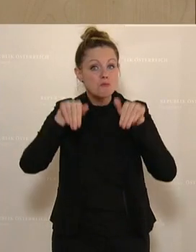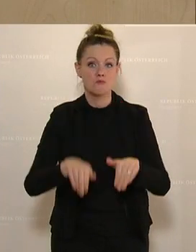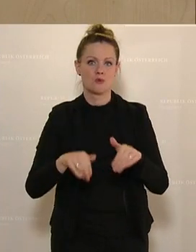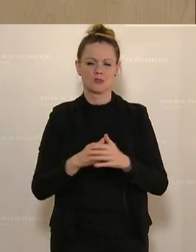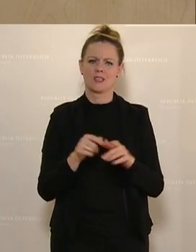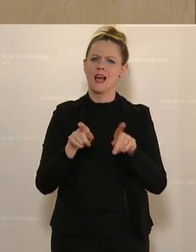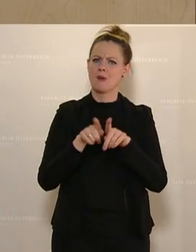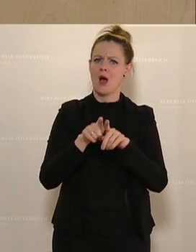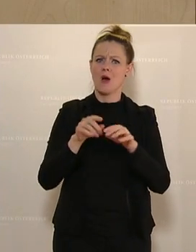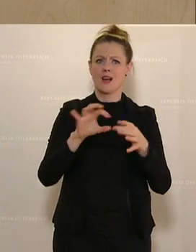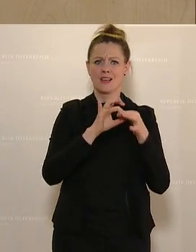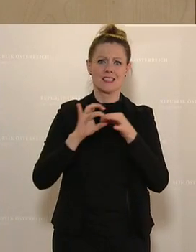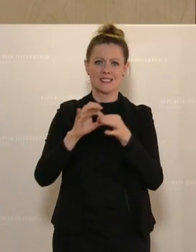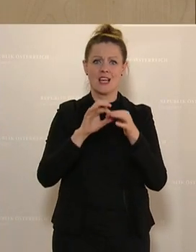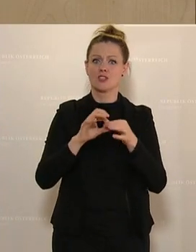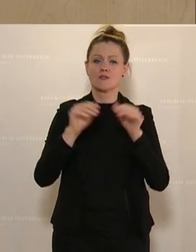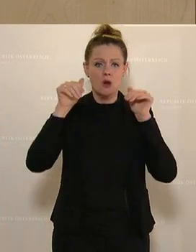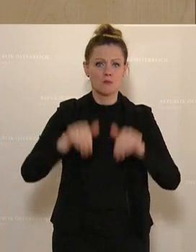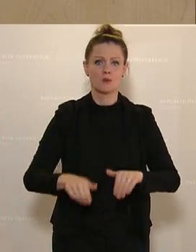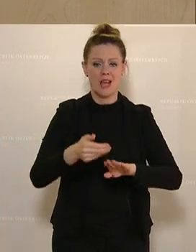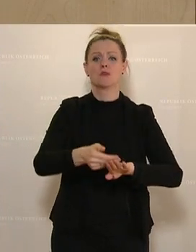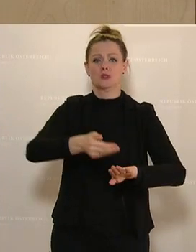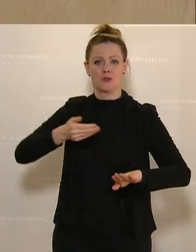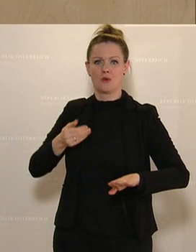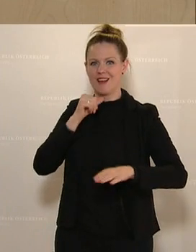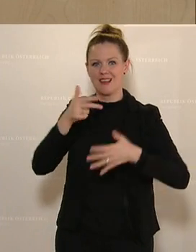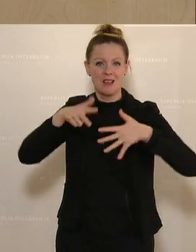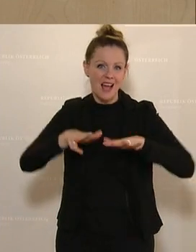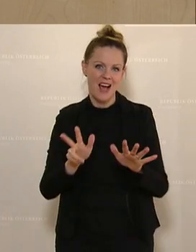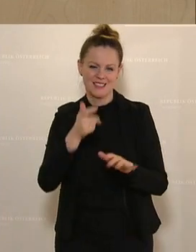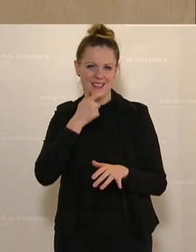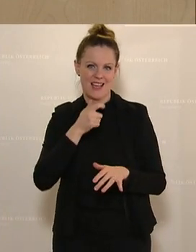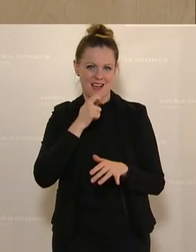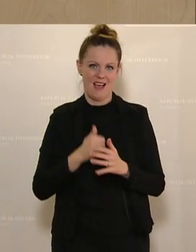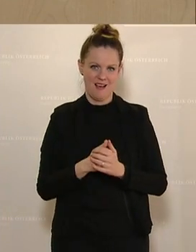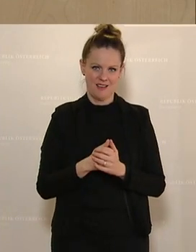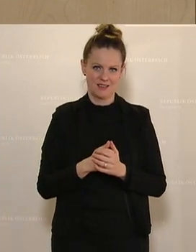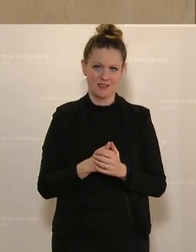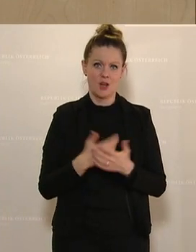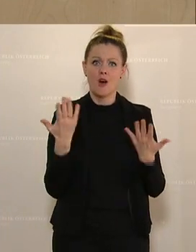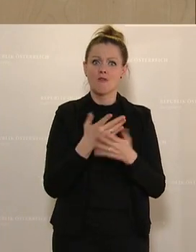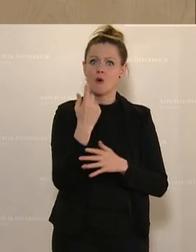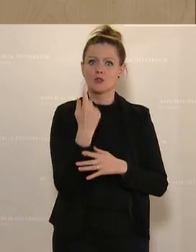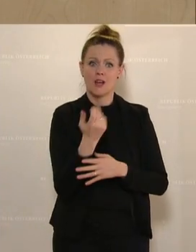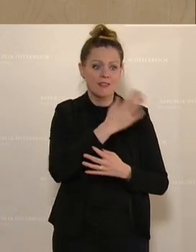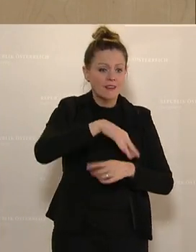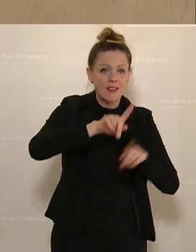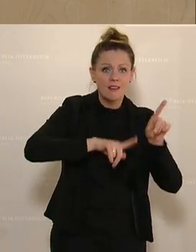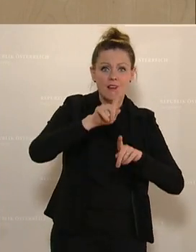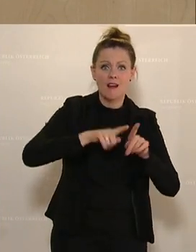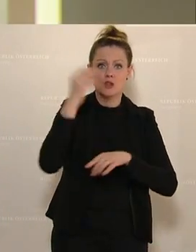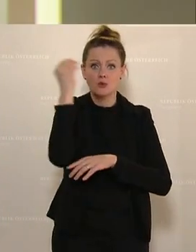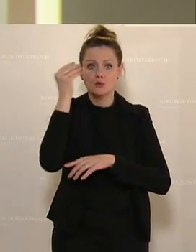aber das sollte bitte früher beginnen, nicht erst mit 18. Nämlich im Kindergarten, in der Schule und letztendlich auch im